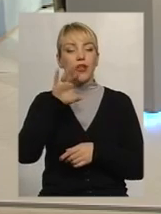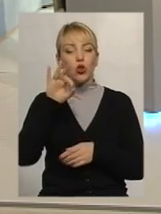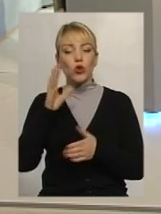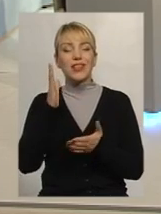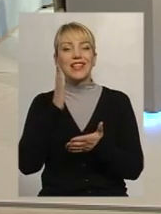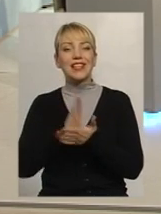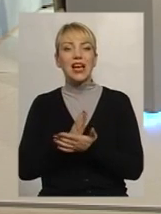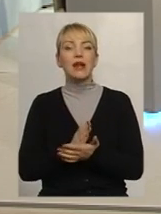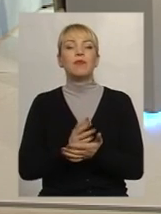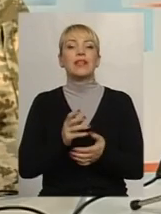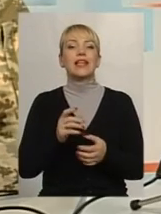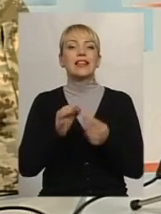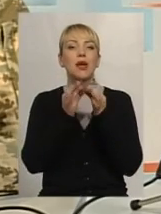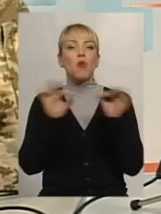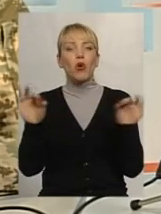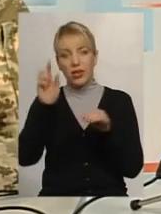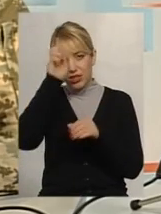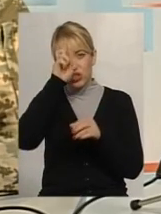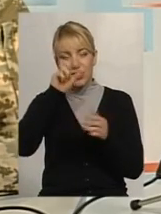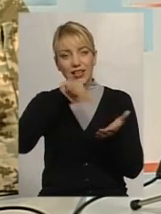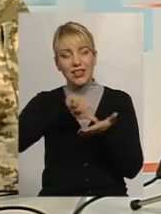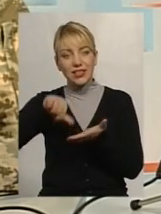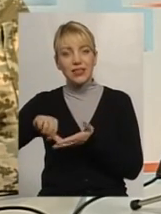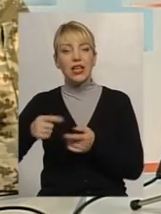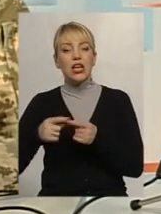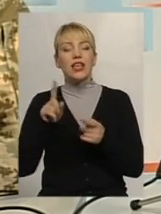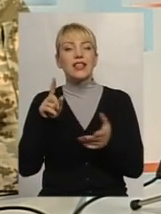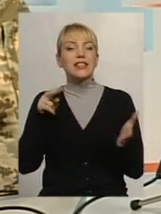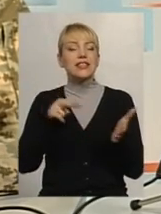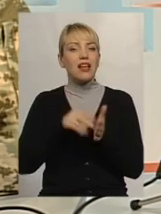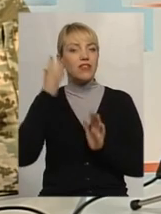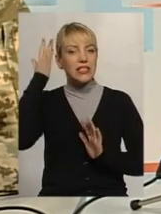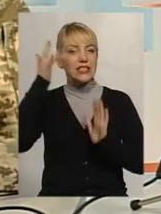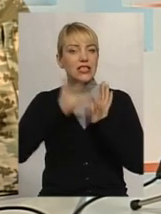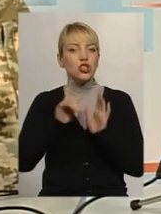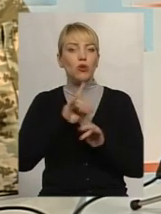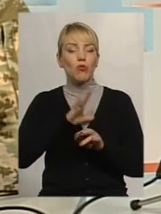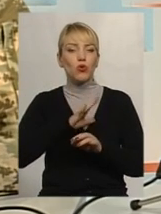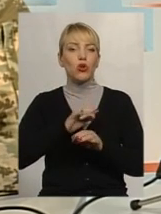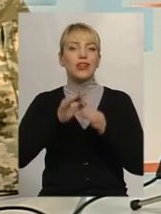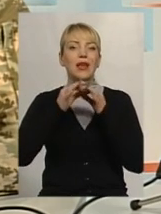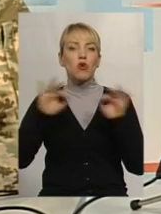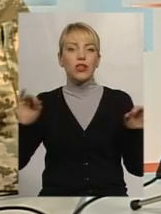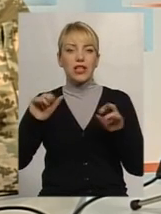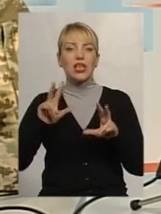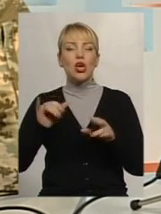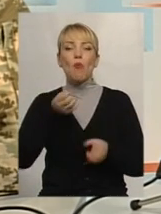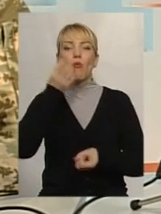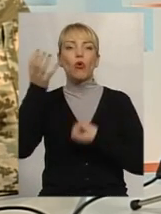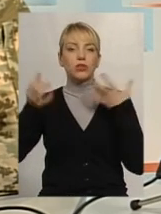мету, перш за все, мир, безпеку, стабільність і процвітання, то НАТО є таким гарантом,